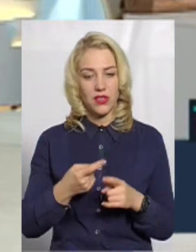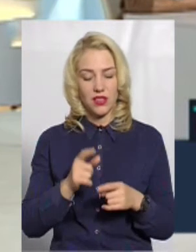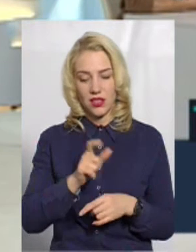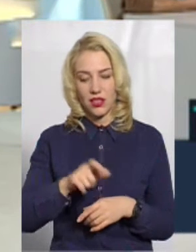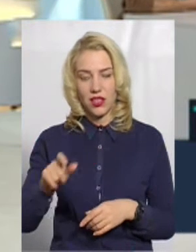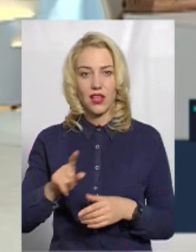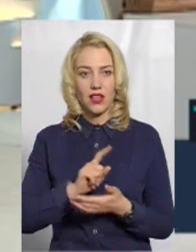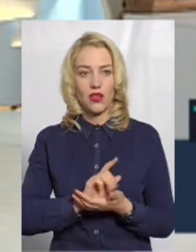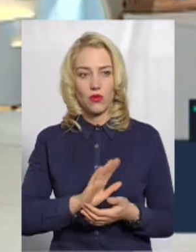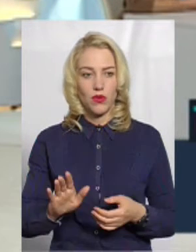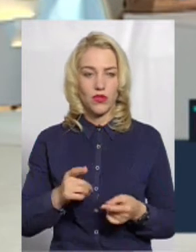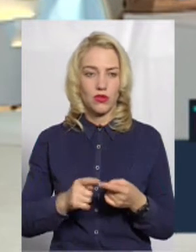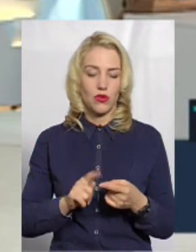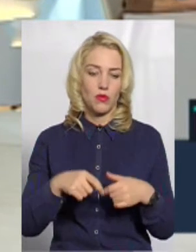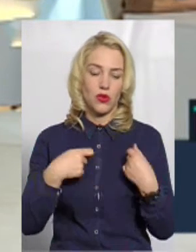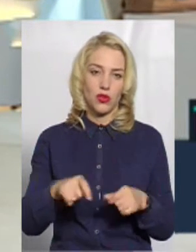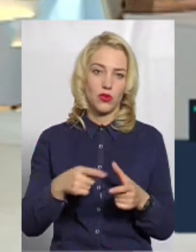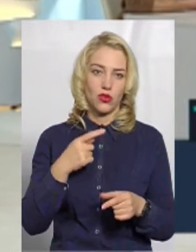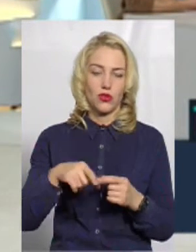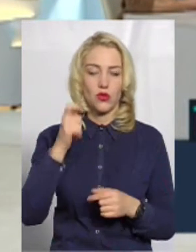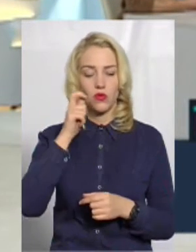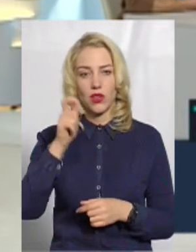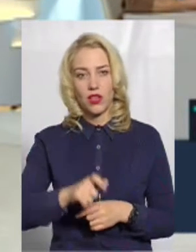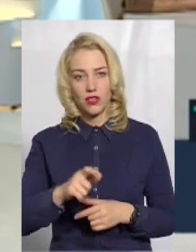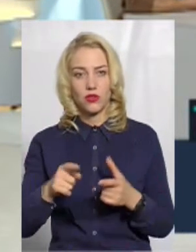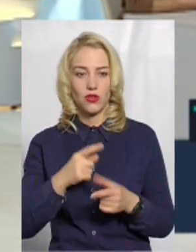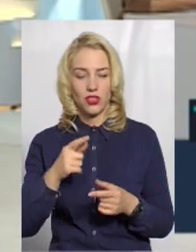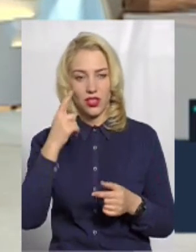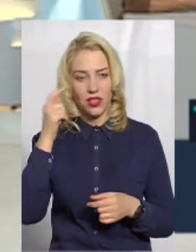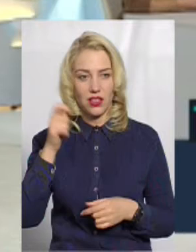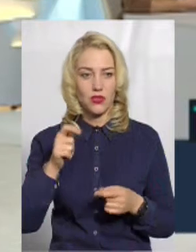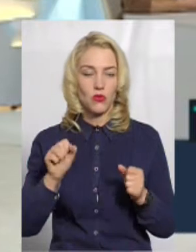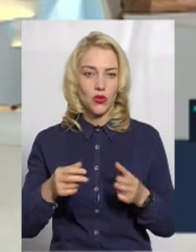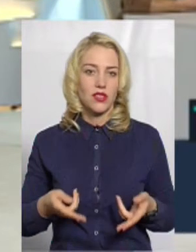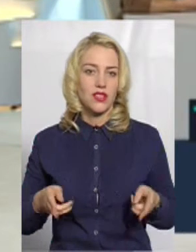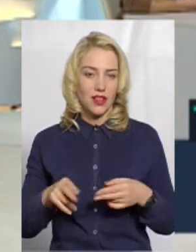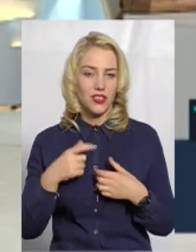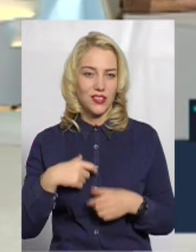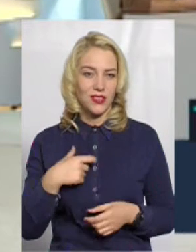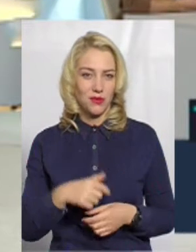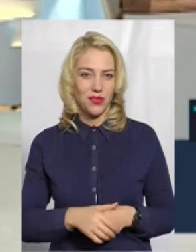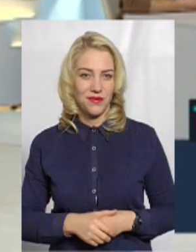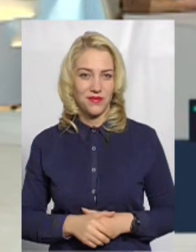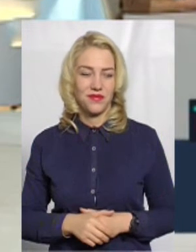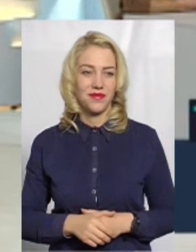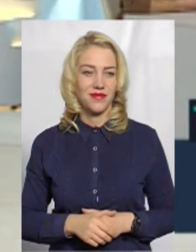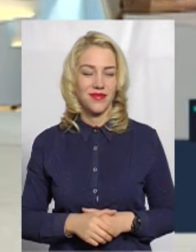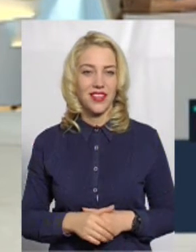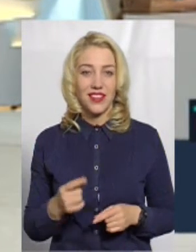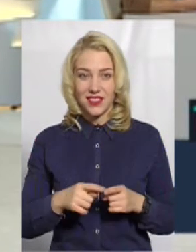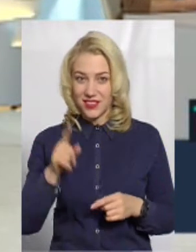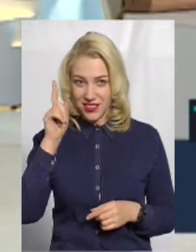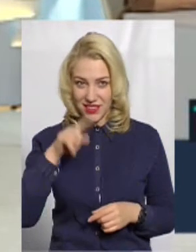ж не обов'язково продадуться чи українцю, чи китайцю, вони можуть залишити і собі. Це, знаєте, це